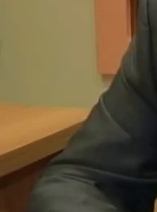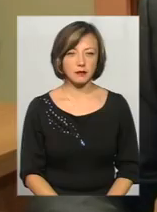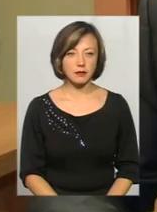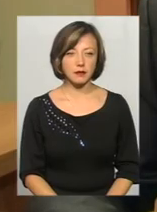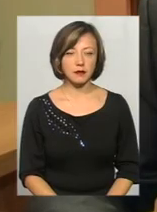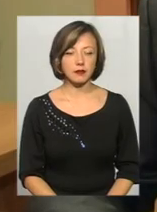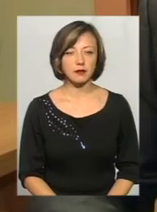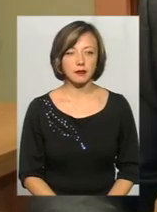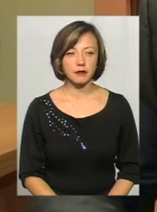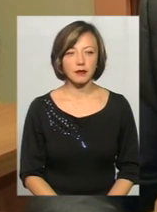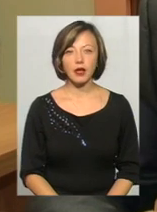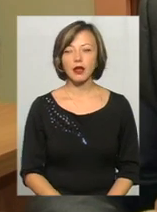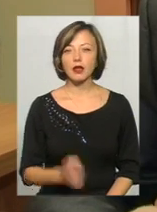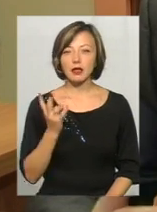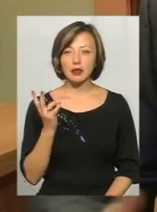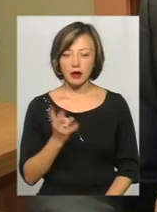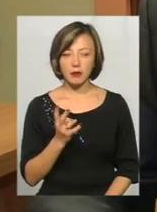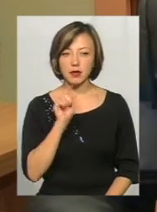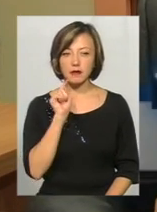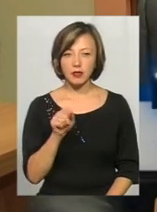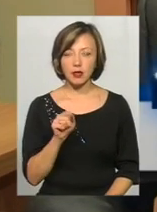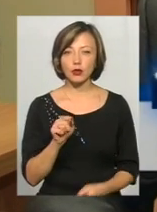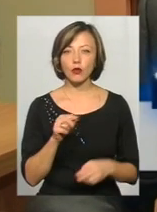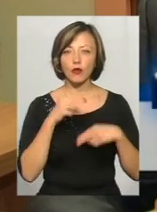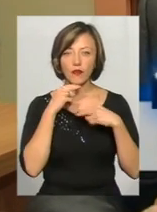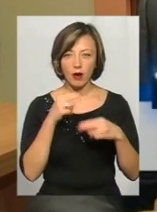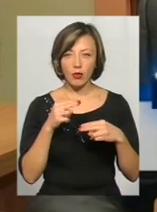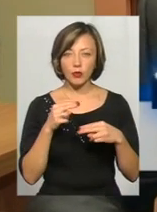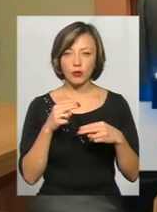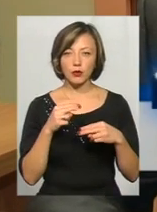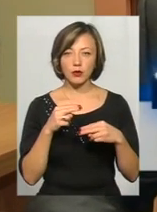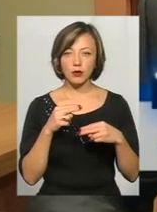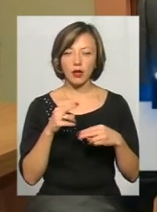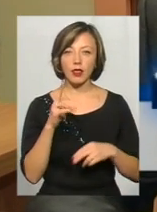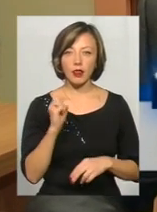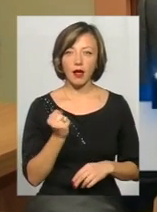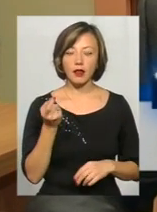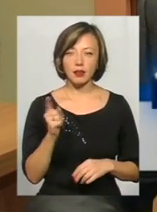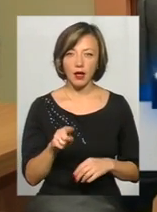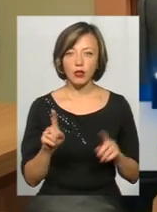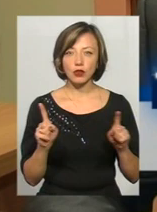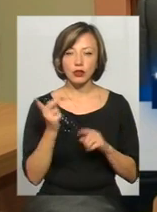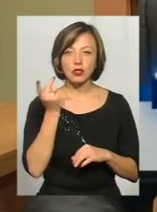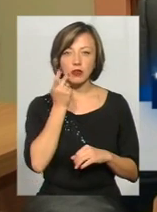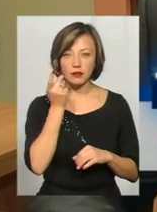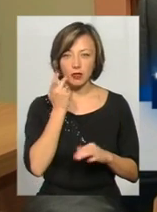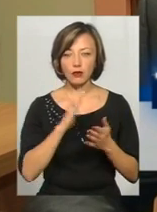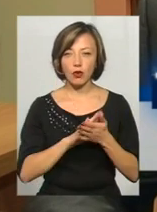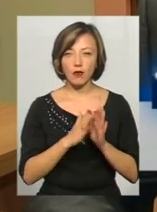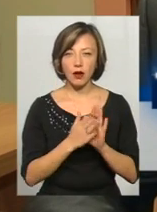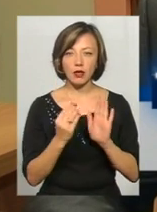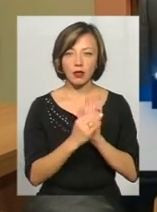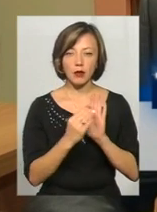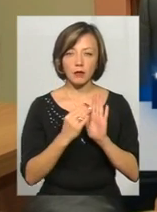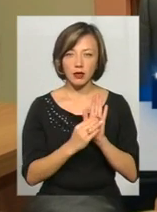Єдине, на що звернути увагу, потрібно це клієнтам, знову ж таки, простим громадянам, це на те, що завжди в договорах написано, що